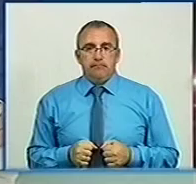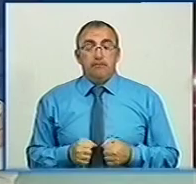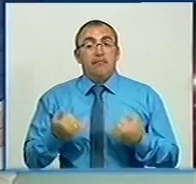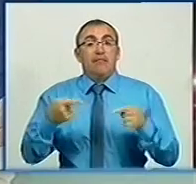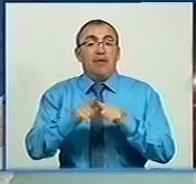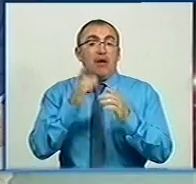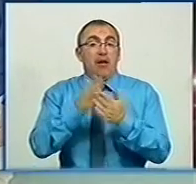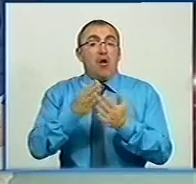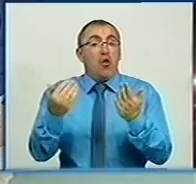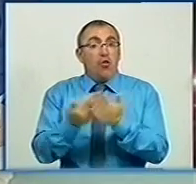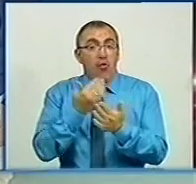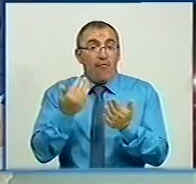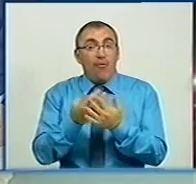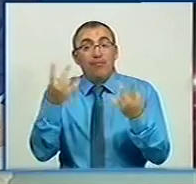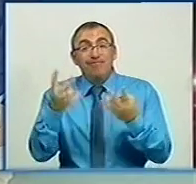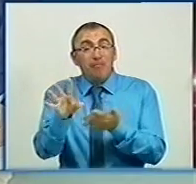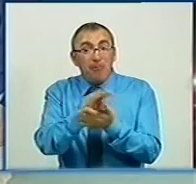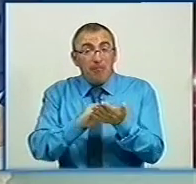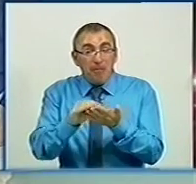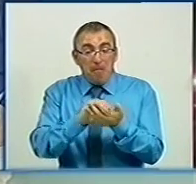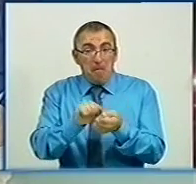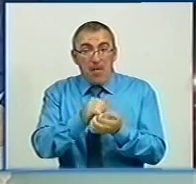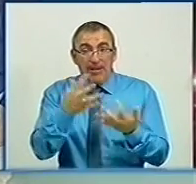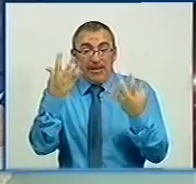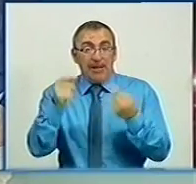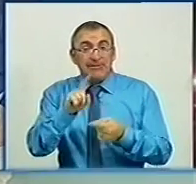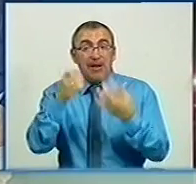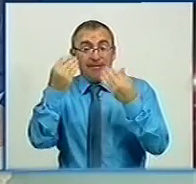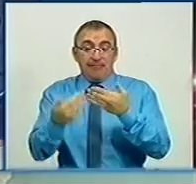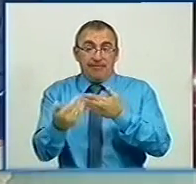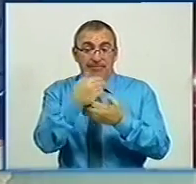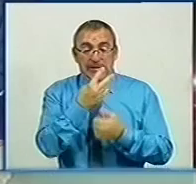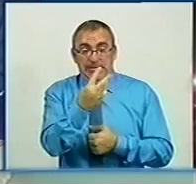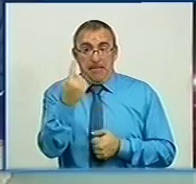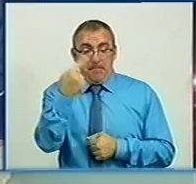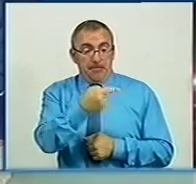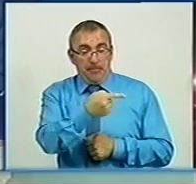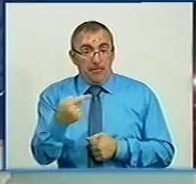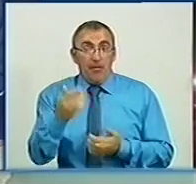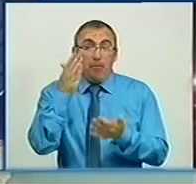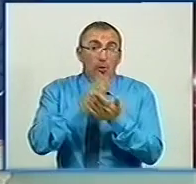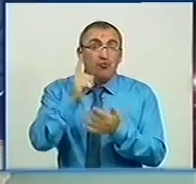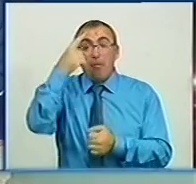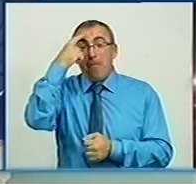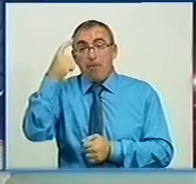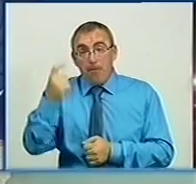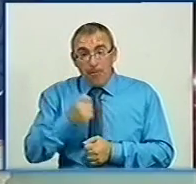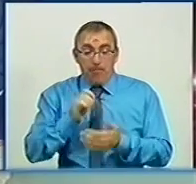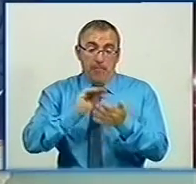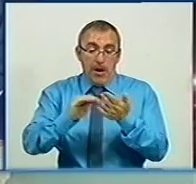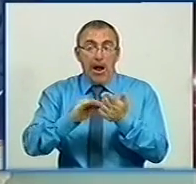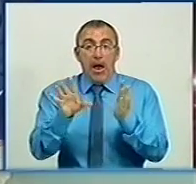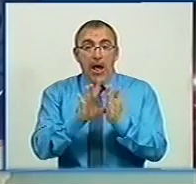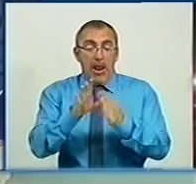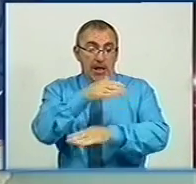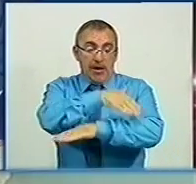Такими є новини на цю мить. Якщо потрібно переглянути матеріал один за днем, заходьте на наш сайт kod.rk.tv. Маєте, що повідомити, пишіть на